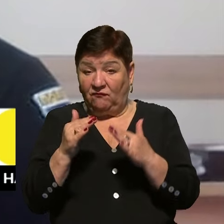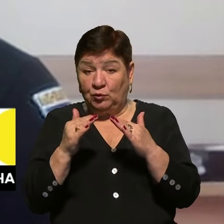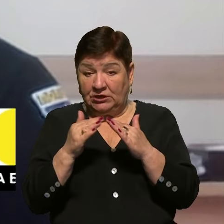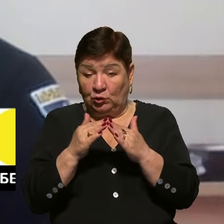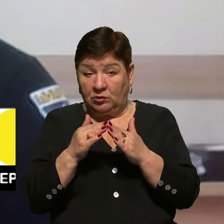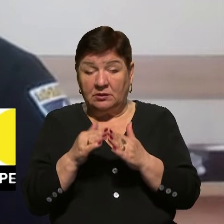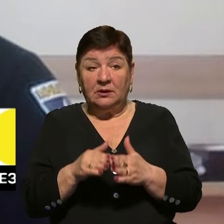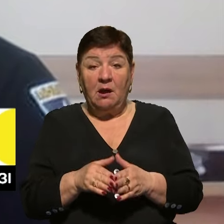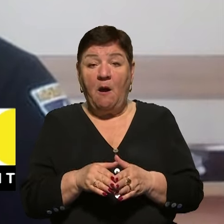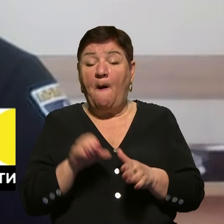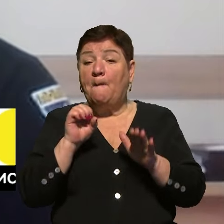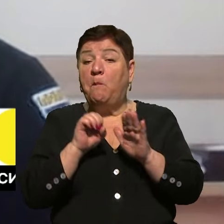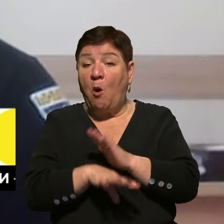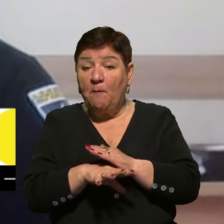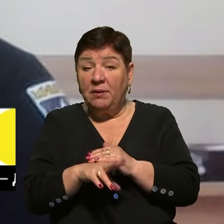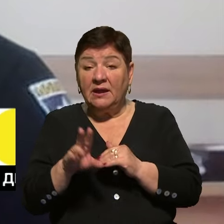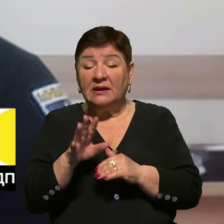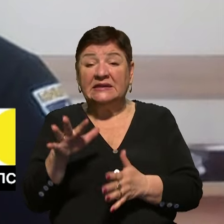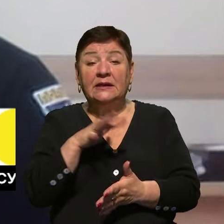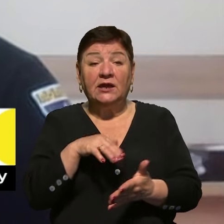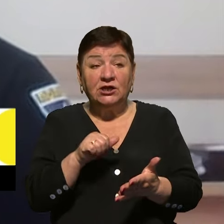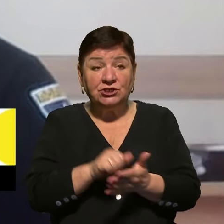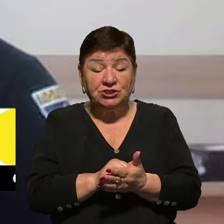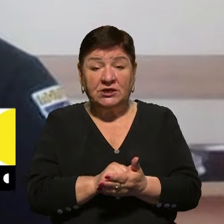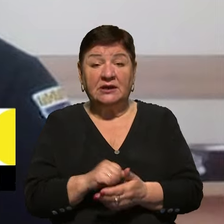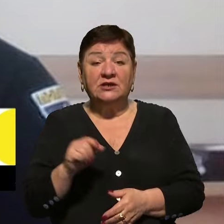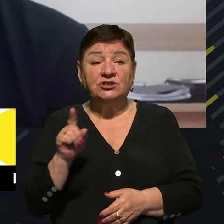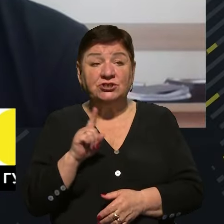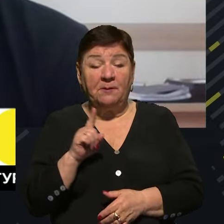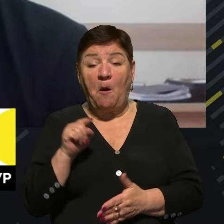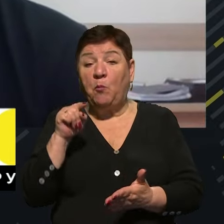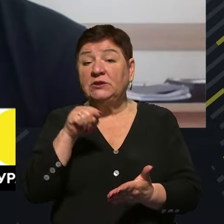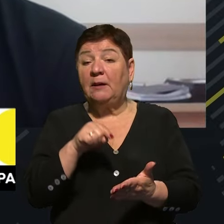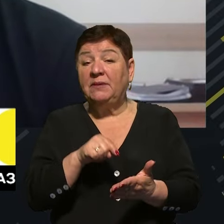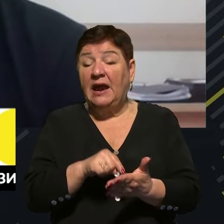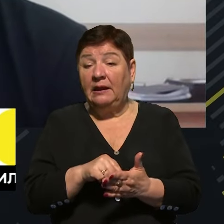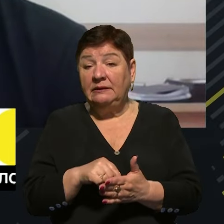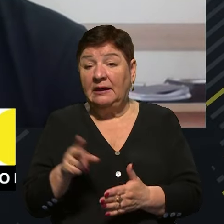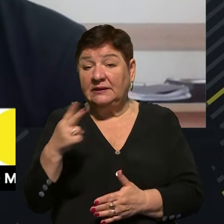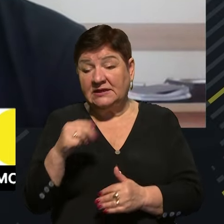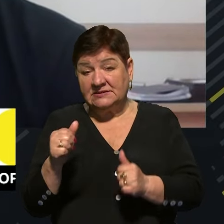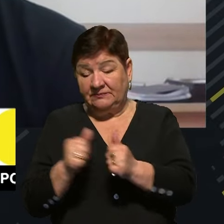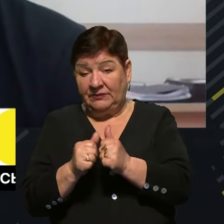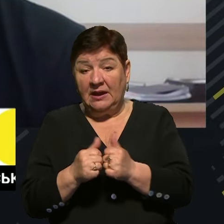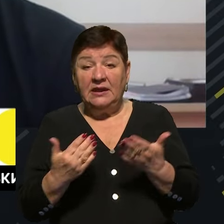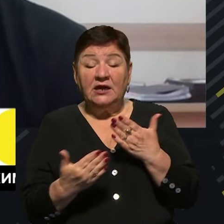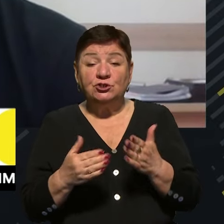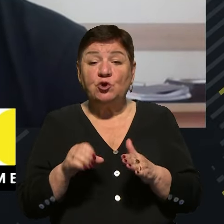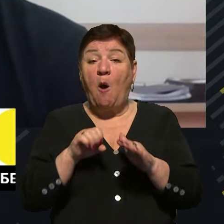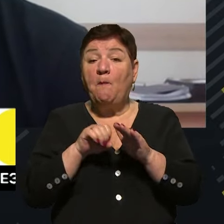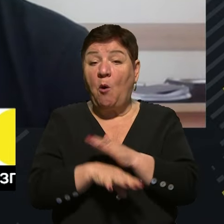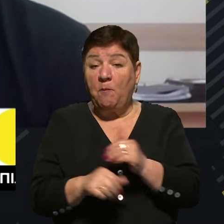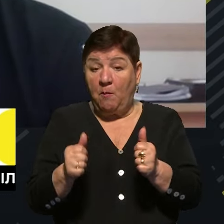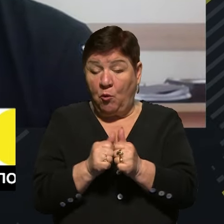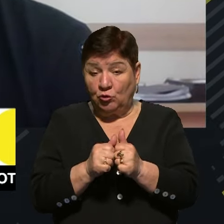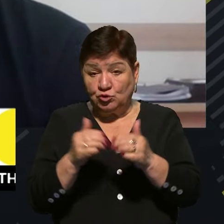бомби все ж таки нижчий, чим потрапляння десь поруч з будинком. Якщо бомба потрапляє поруч